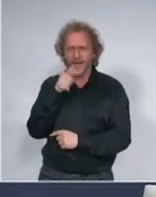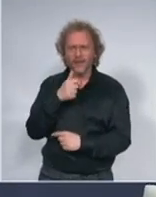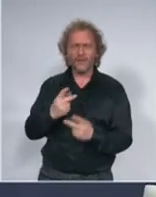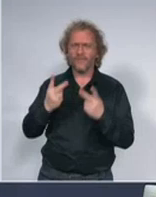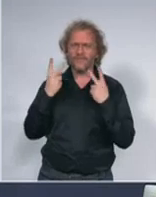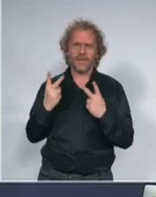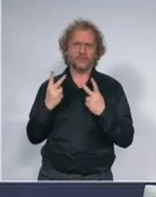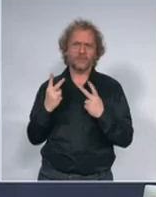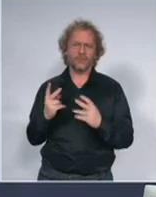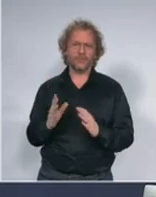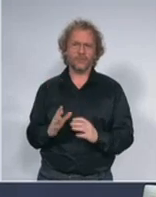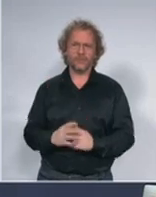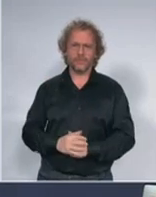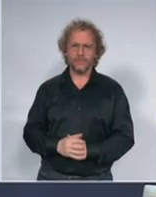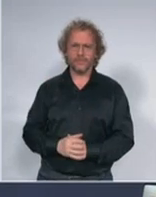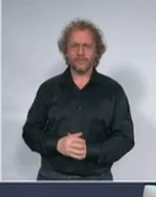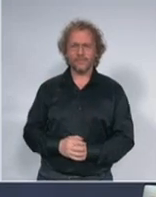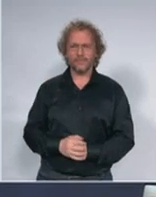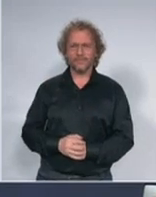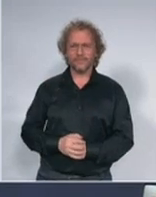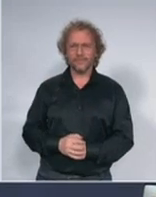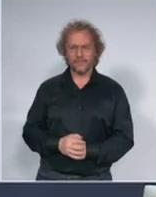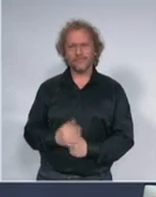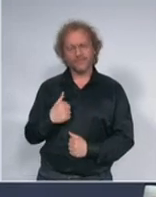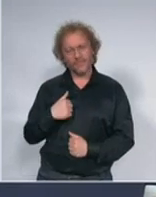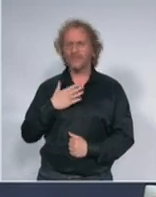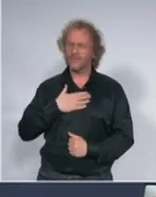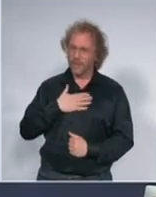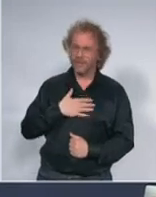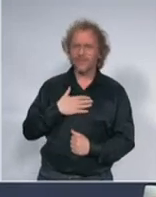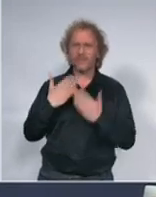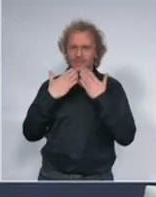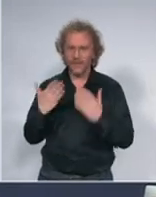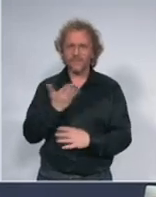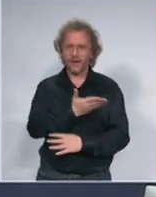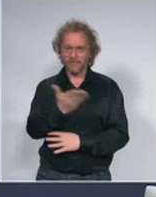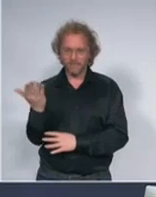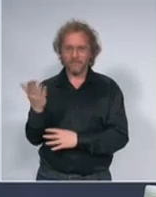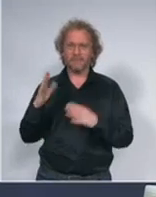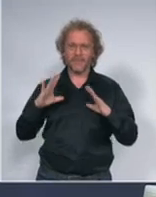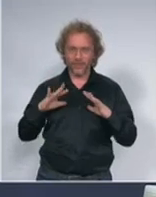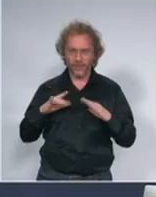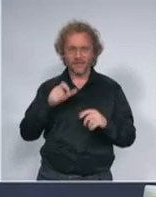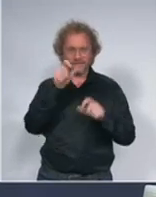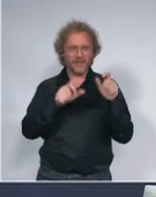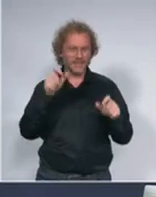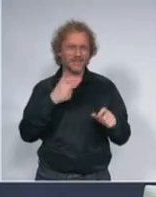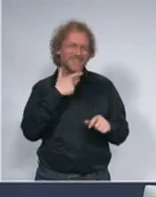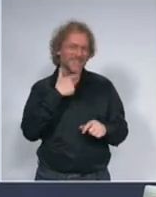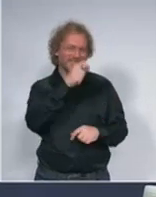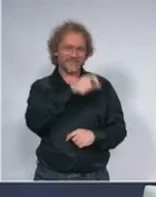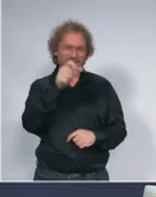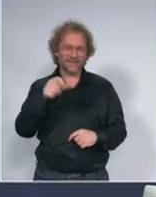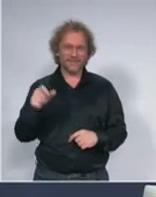značaja. Ja želim da se zahvalim zaista našim penzionerima i starijim sugrađanima, što